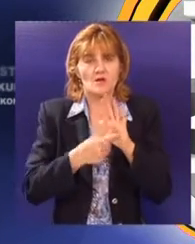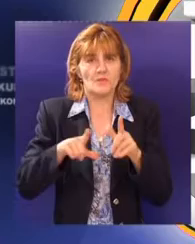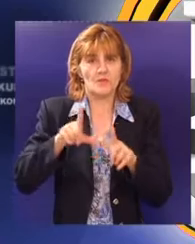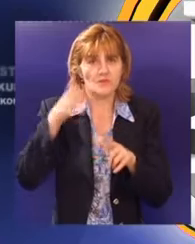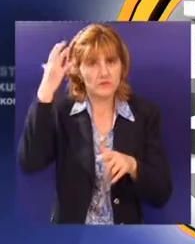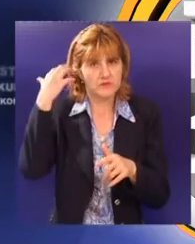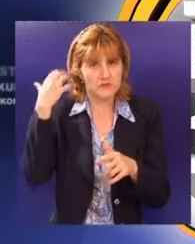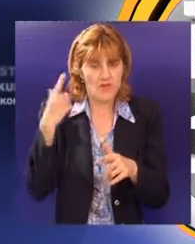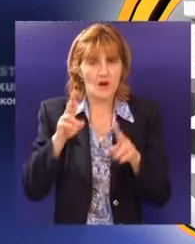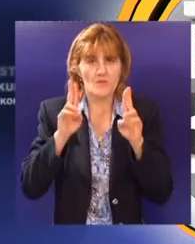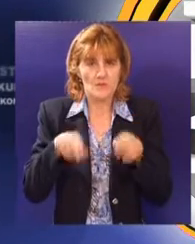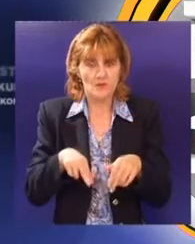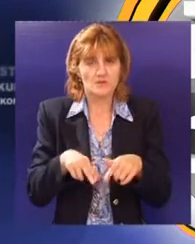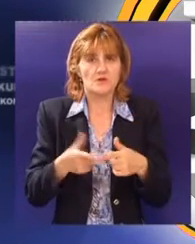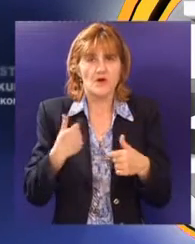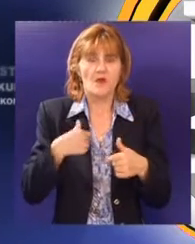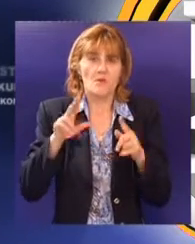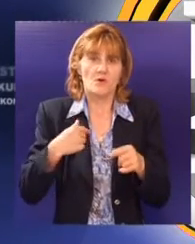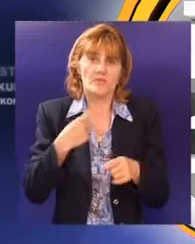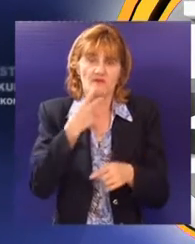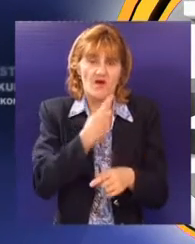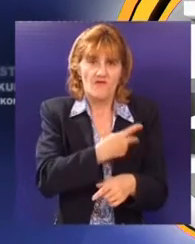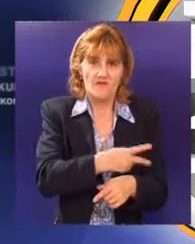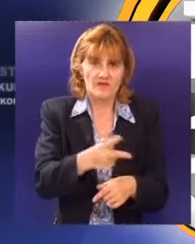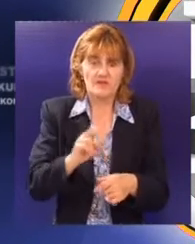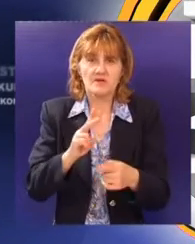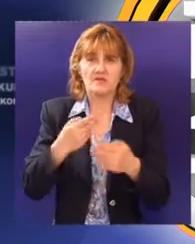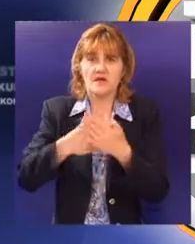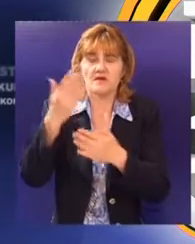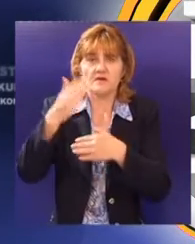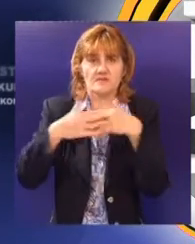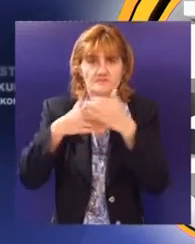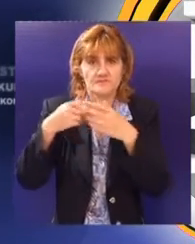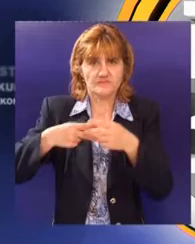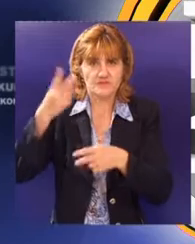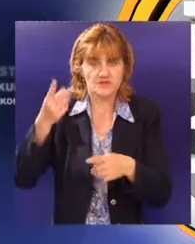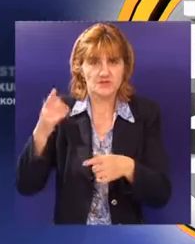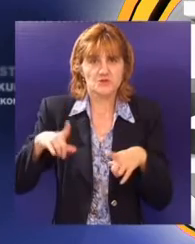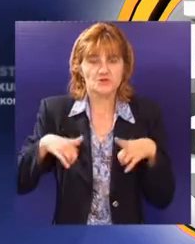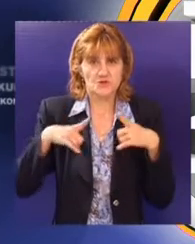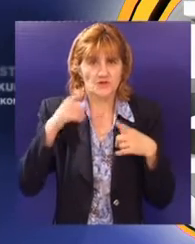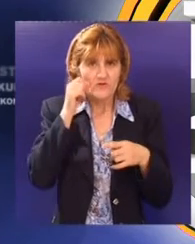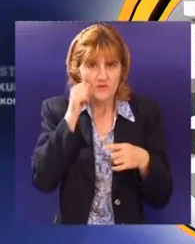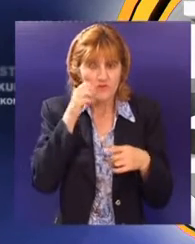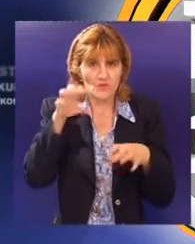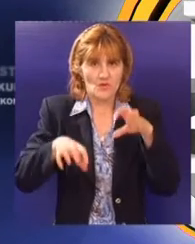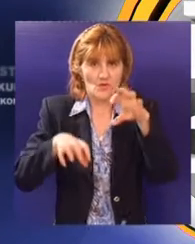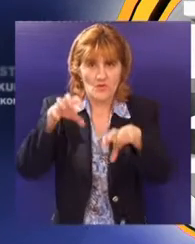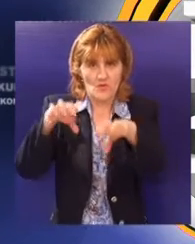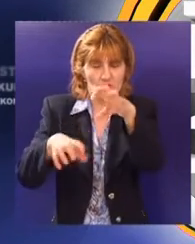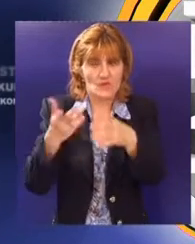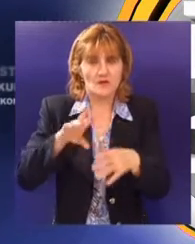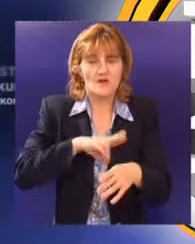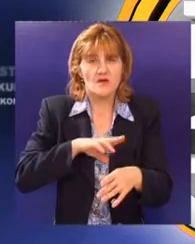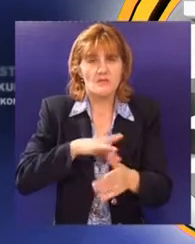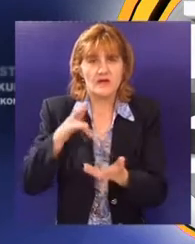noselja. Mi moramo respektujeti zatečeno stanje izgrađenosti objekata i uzrađača koji su locirani u središnjim možda